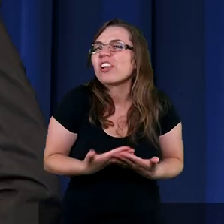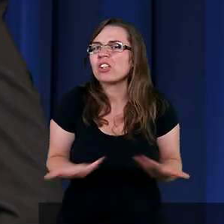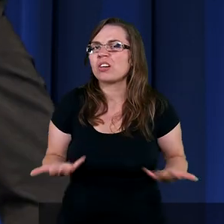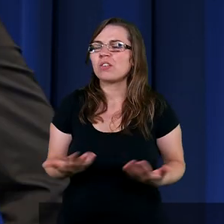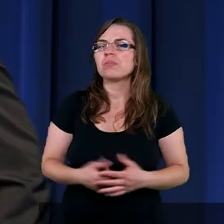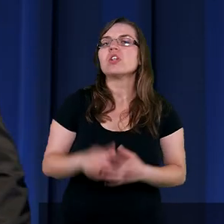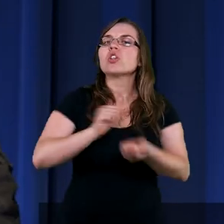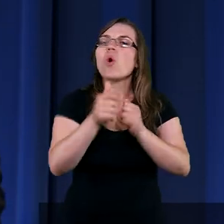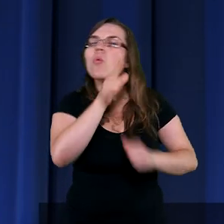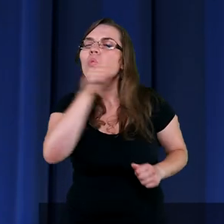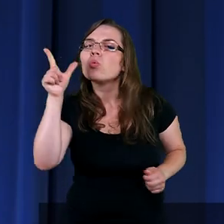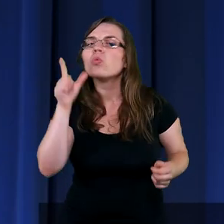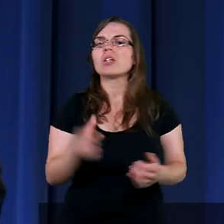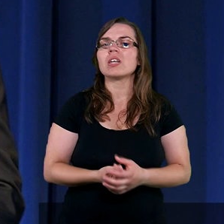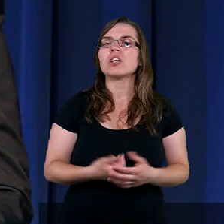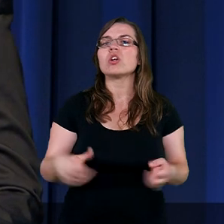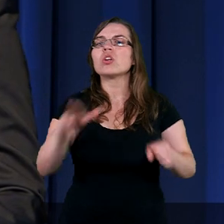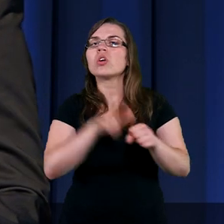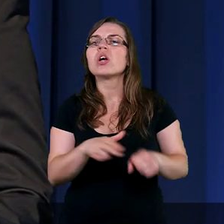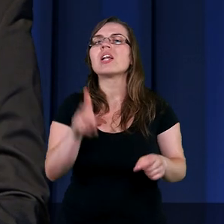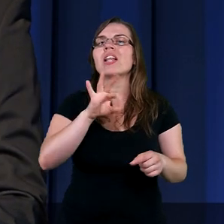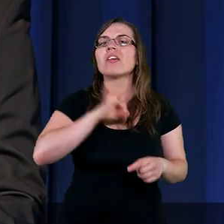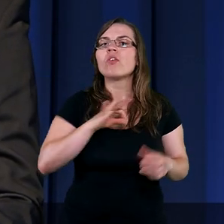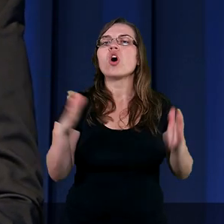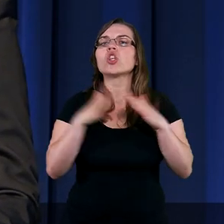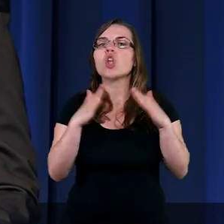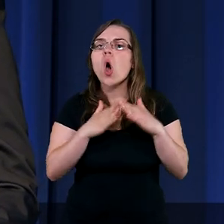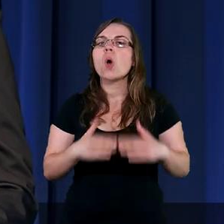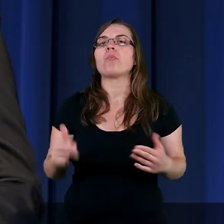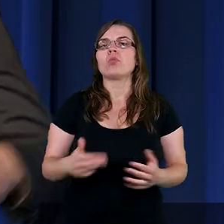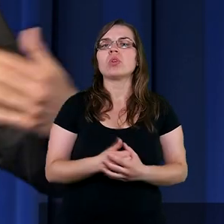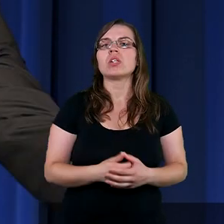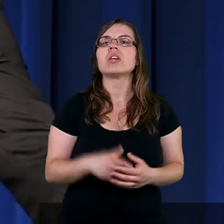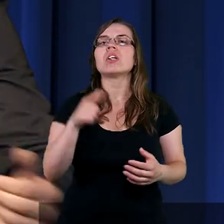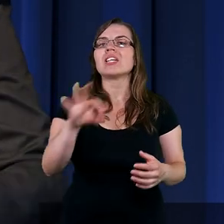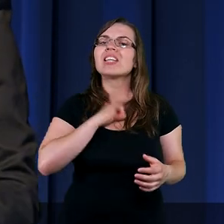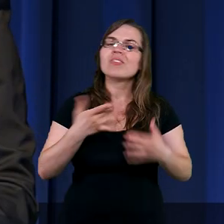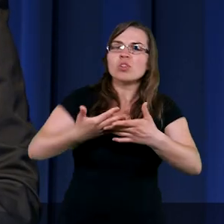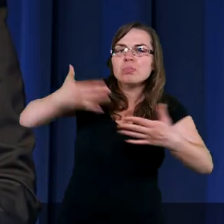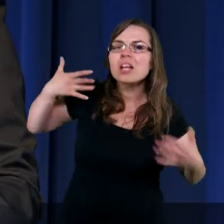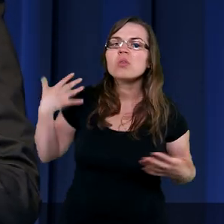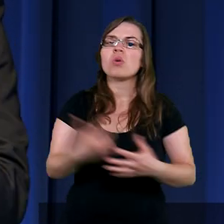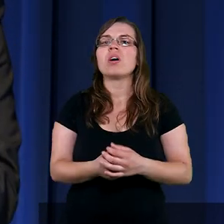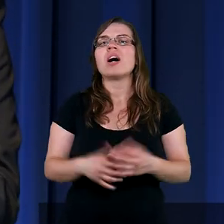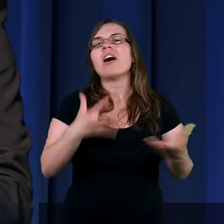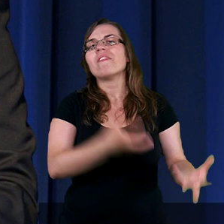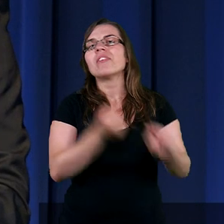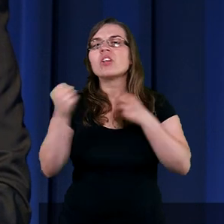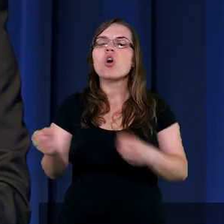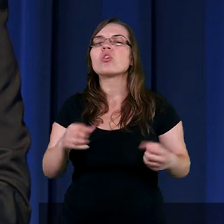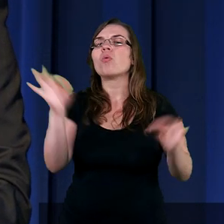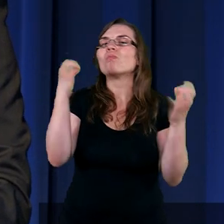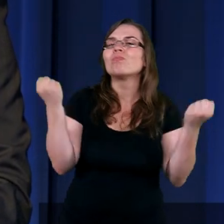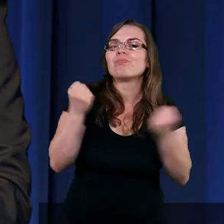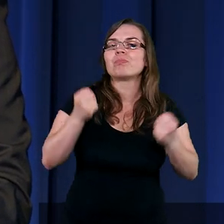Ale są ludzie, którzy ze swojego domu, ze swojej przeszłości wynoszą bagaż,